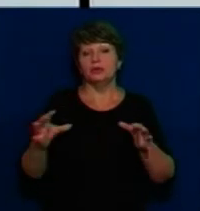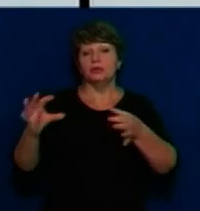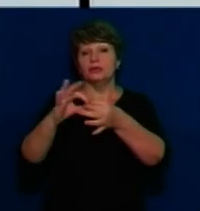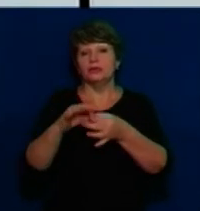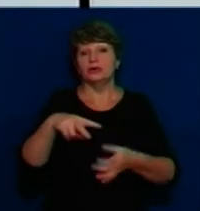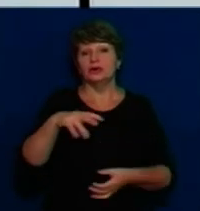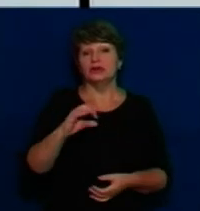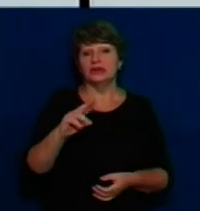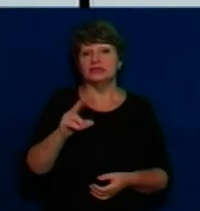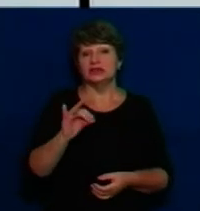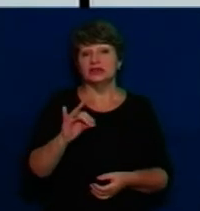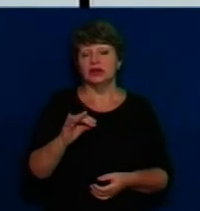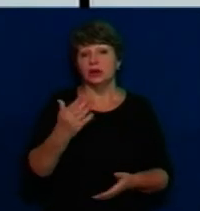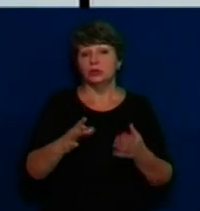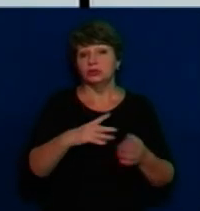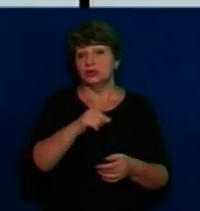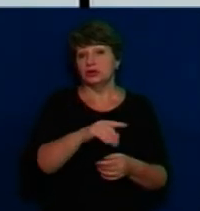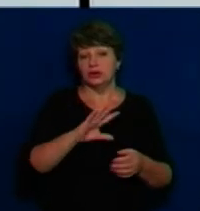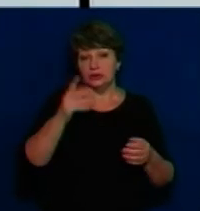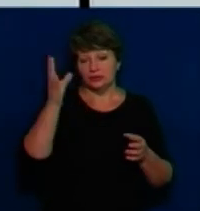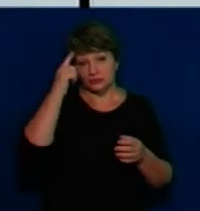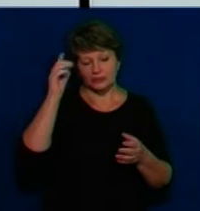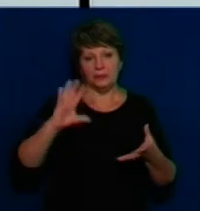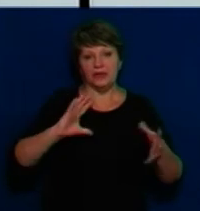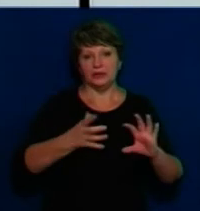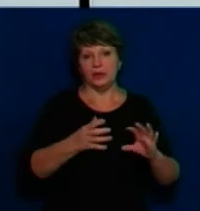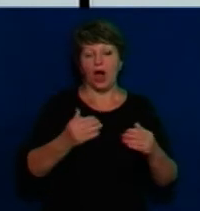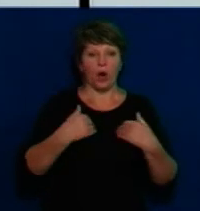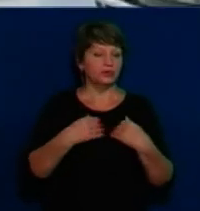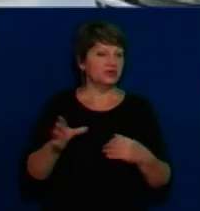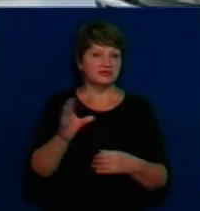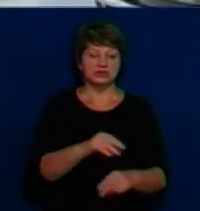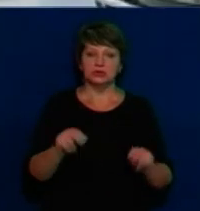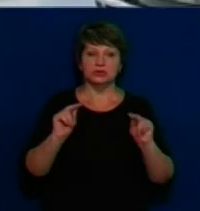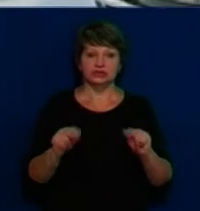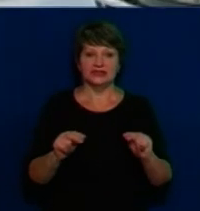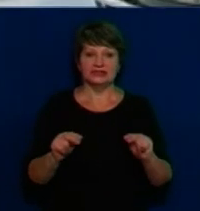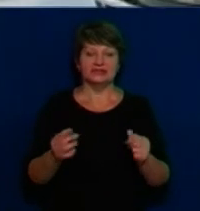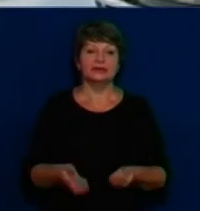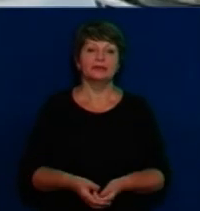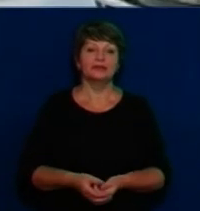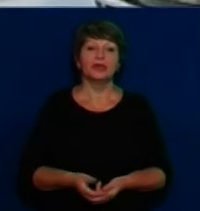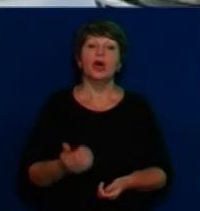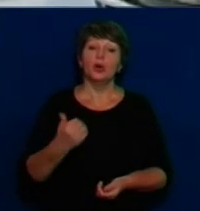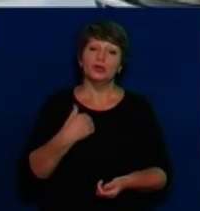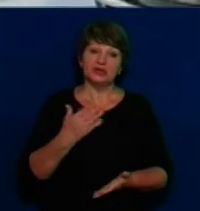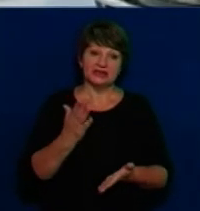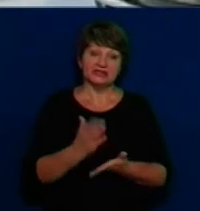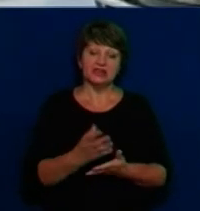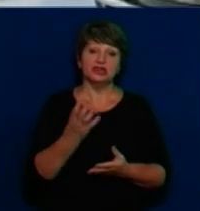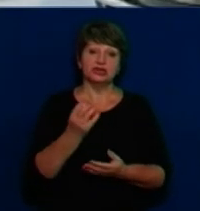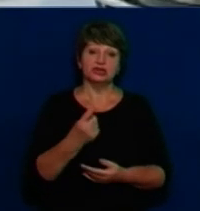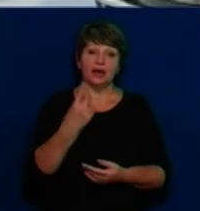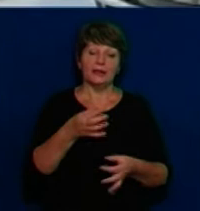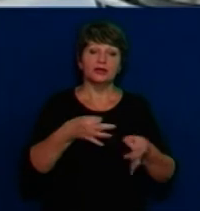може, вони передумали. Ну, а тут все вийшло дуже прозрачно. Дякую вам за відповідь. Ми також маємо коментар ще одного депутата обласної ради